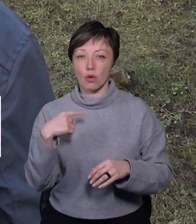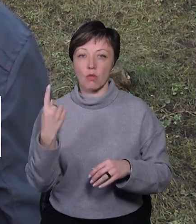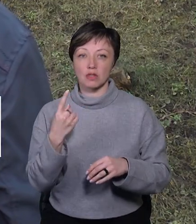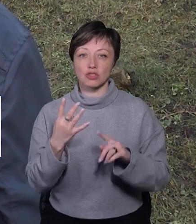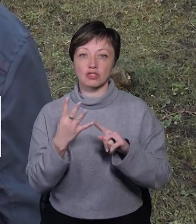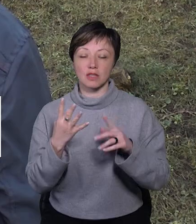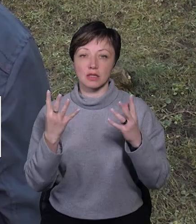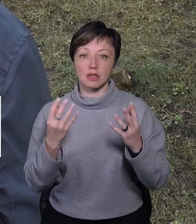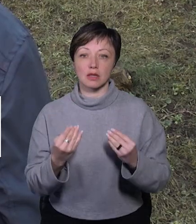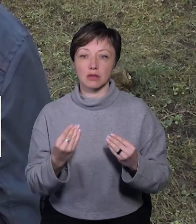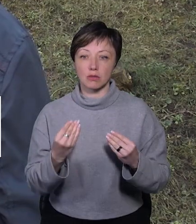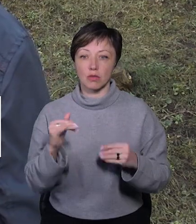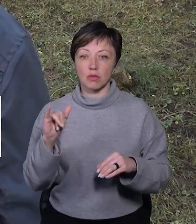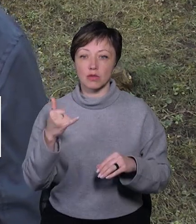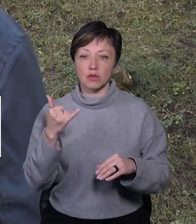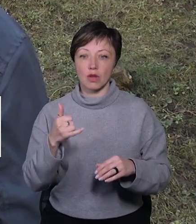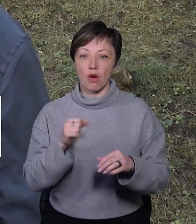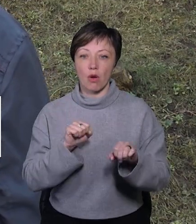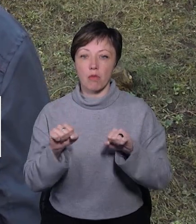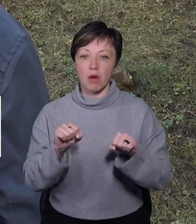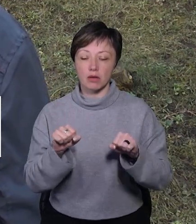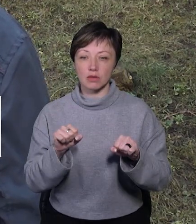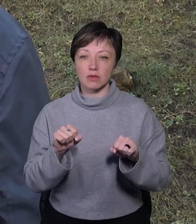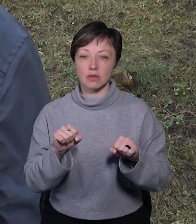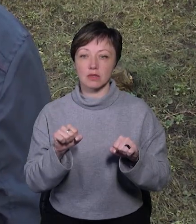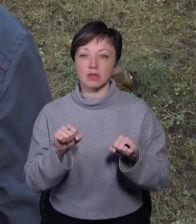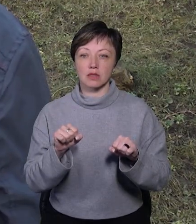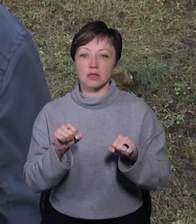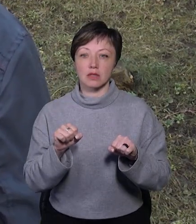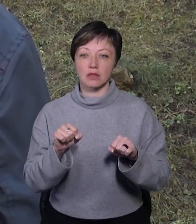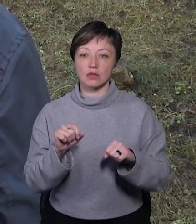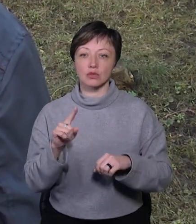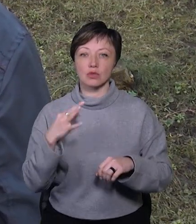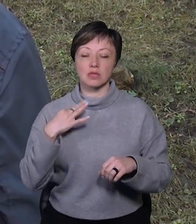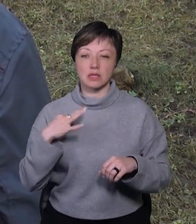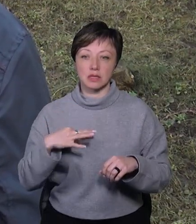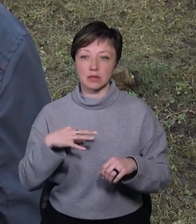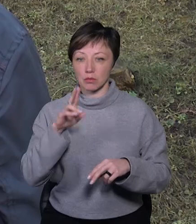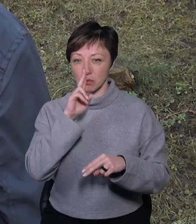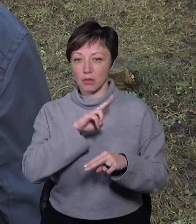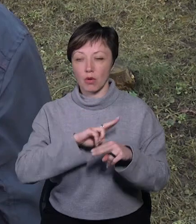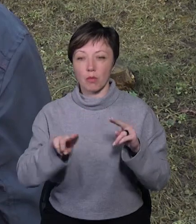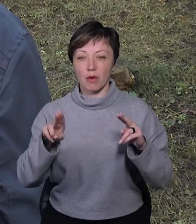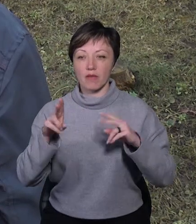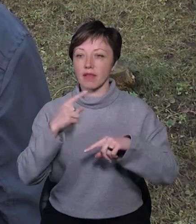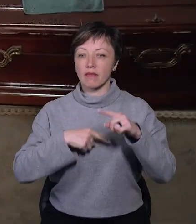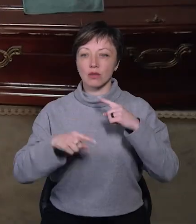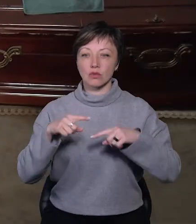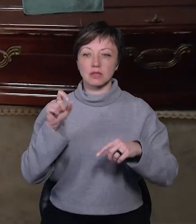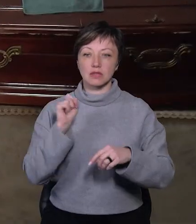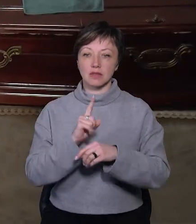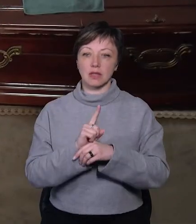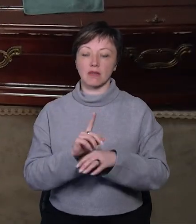позвонило командування Татчанні, що син пропав. Не повернувся завдання.